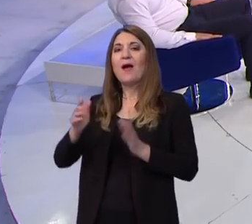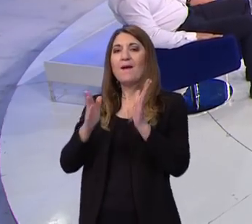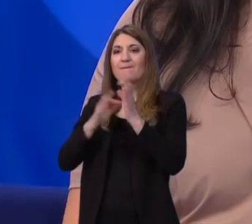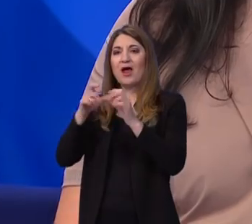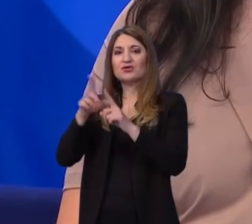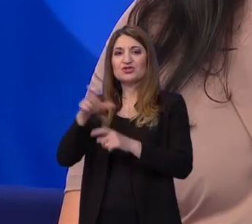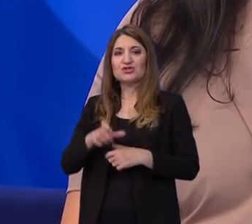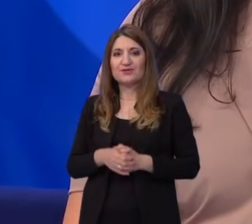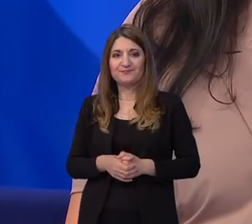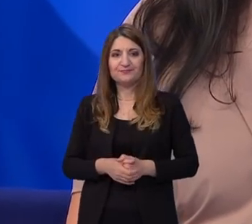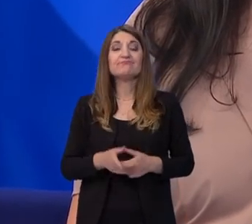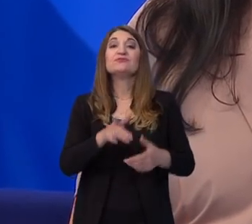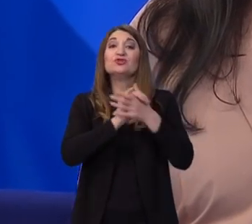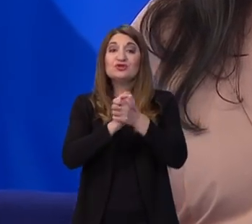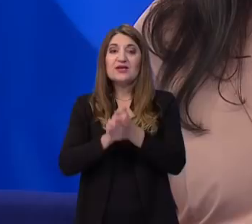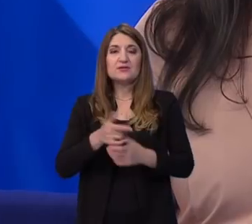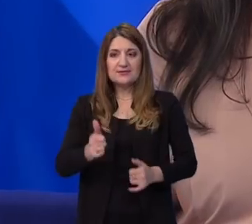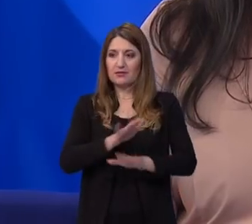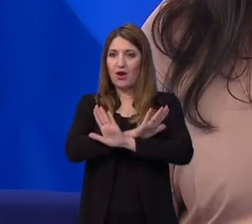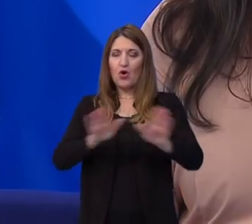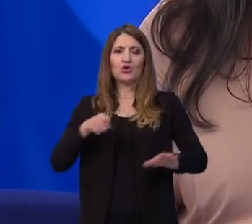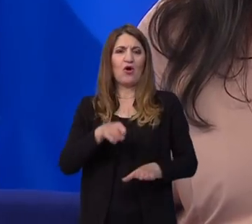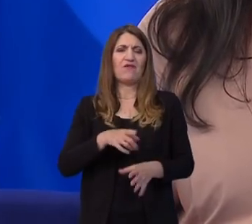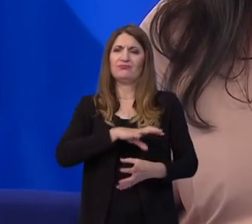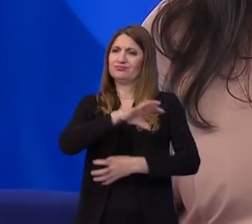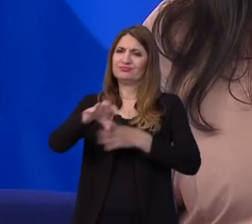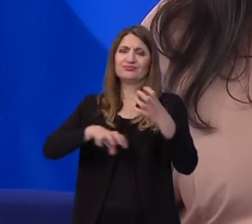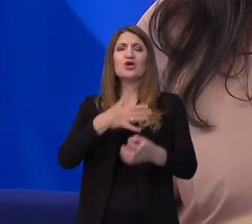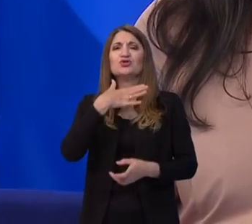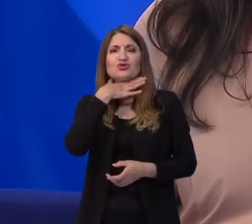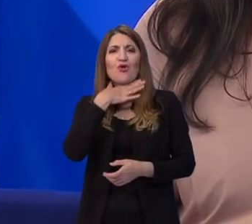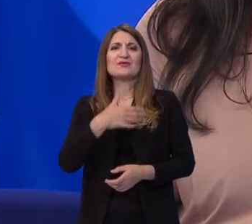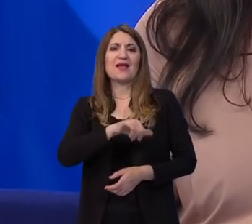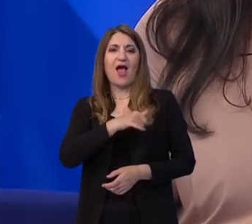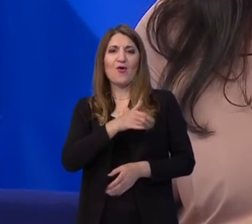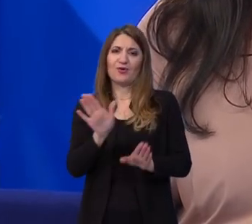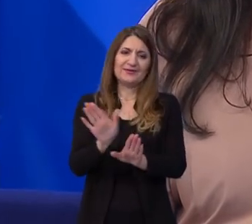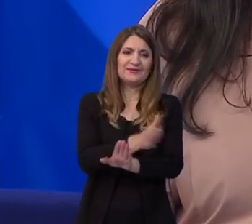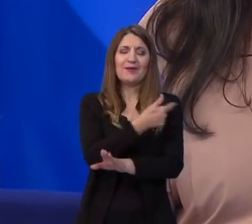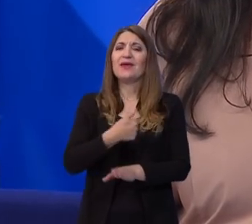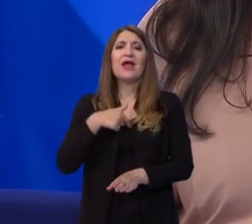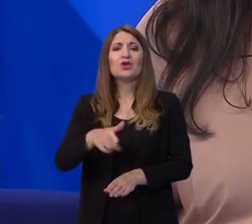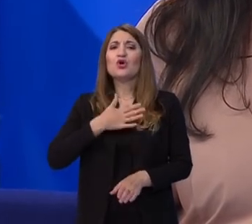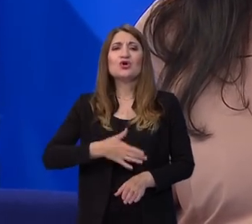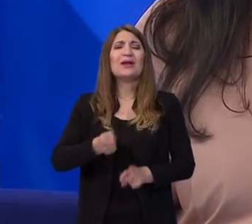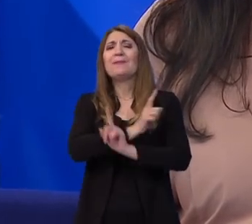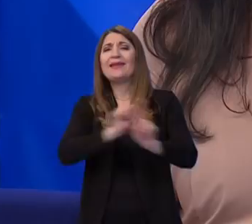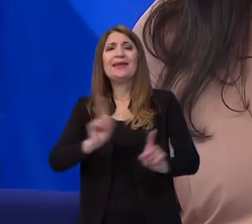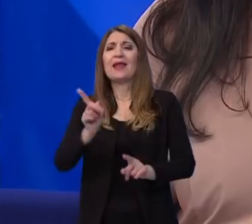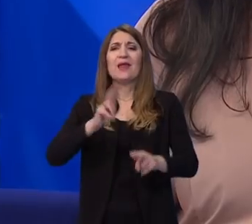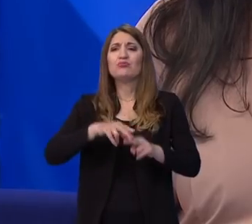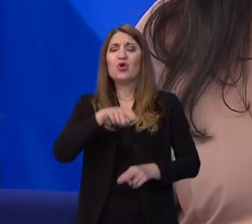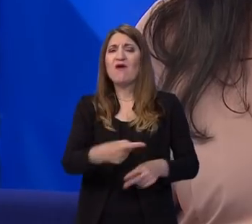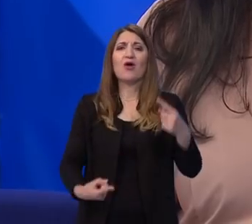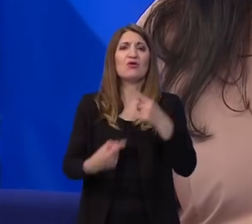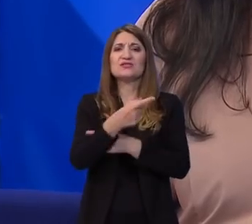Čestitke, evo, svima završili smo ovu kaotičnu školsku godinu. Želim da se više nikad ne ponovi ono što nas